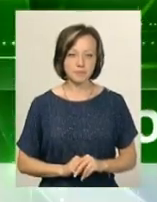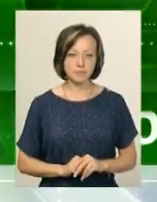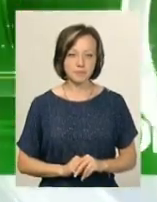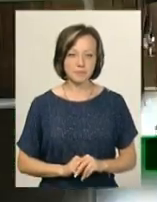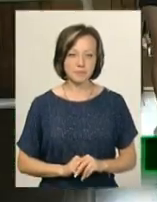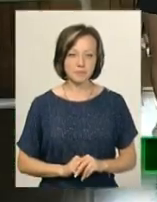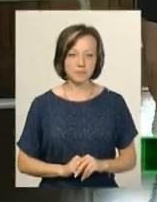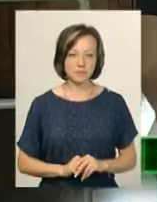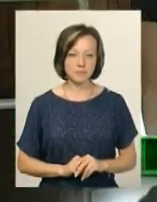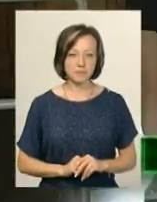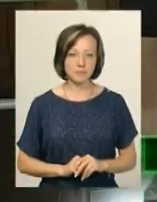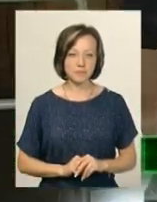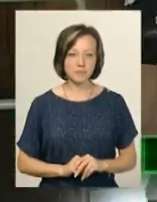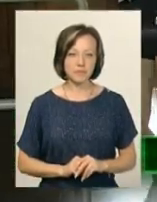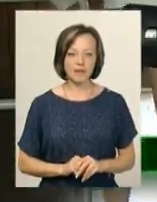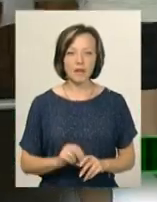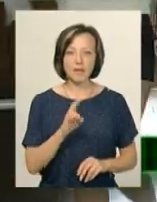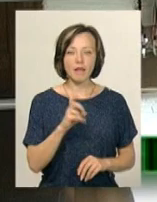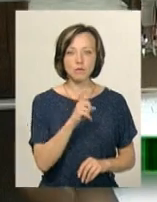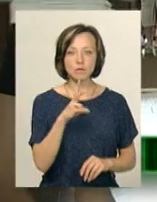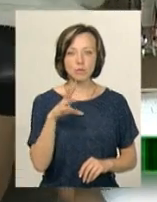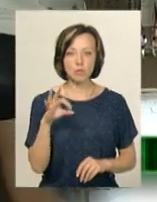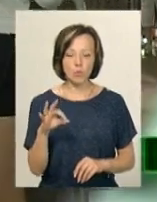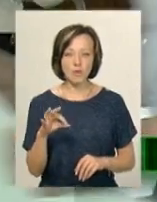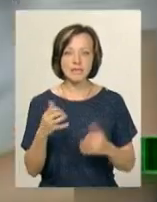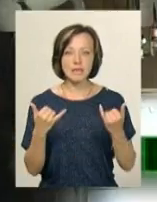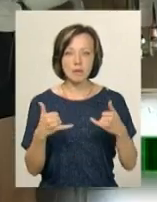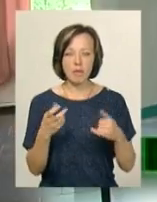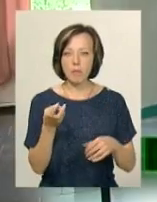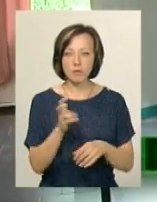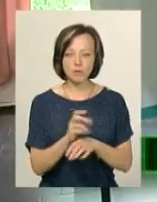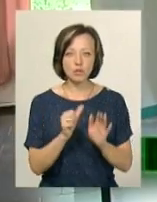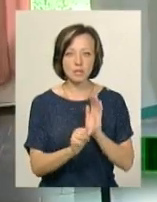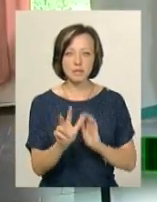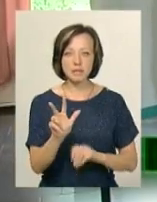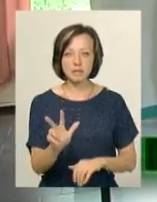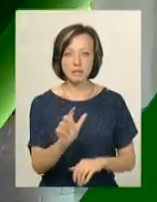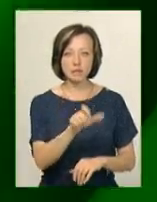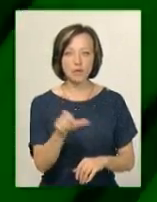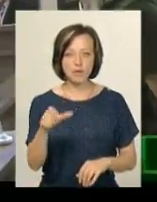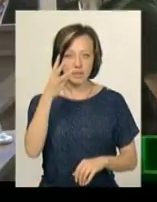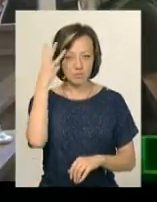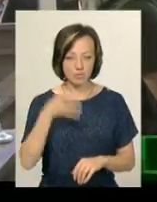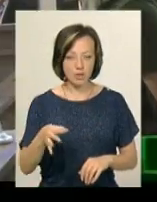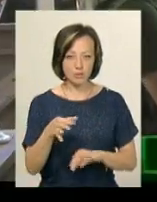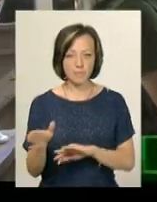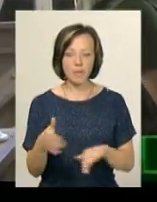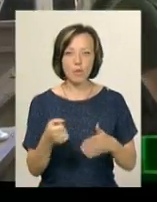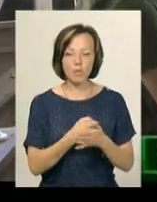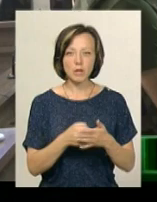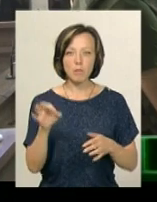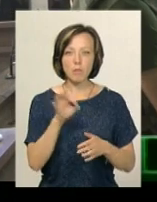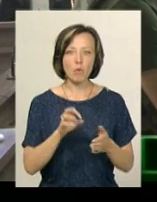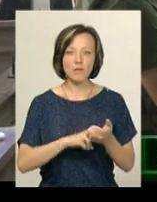Музика На зовнішнє незалежне оцінювання з хімії не з'явилися 63 абітурієнти з Хмельниччини. Клопотання про